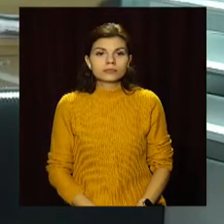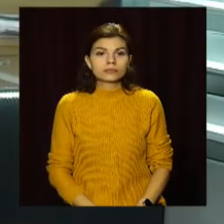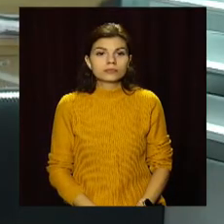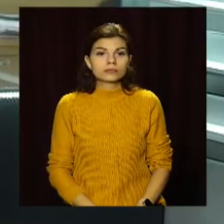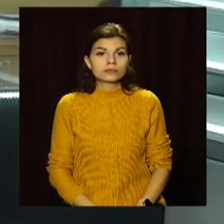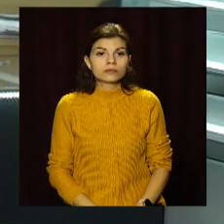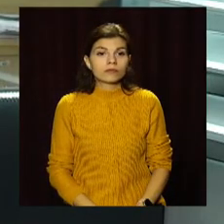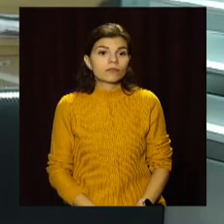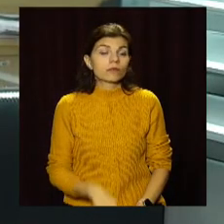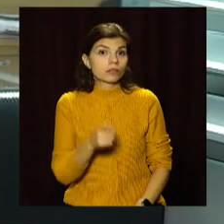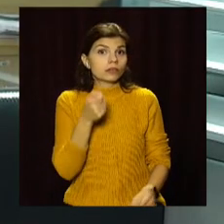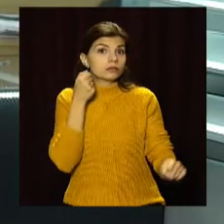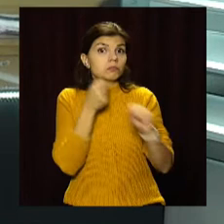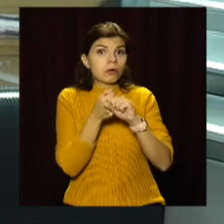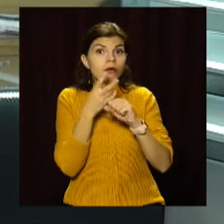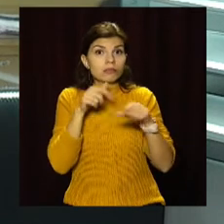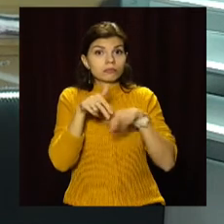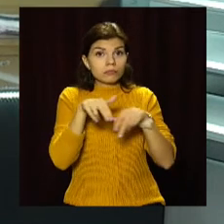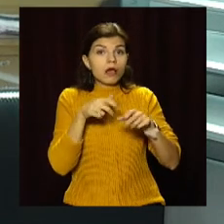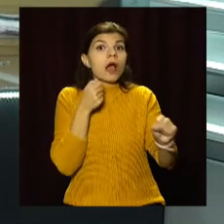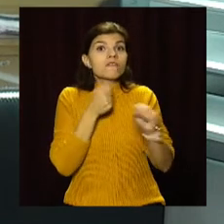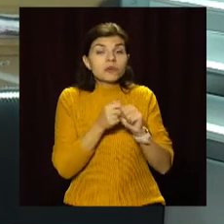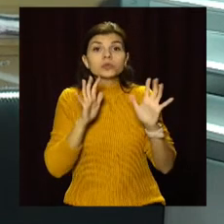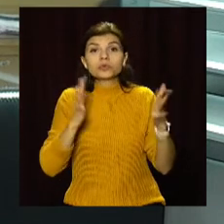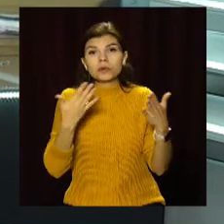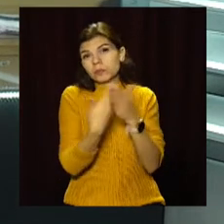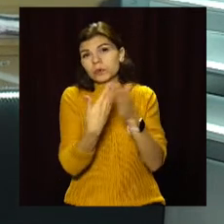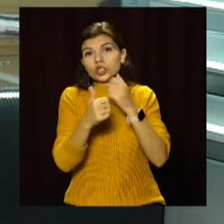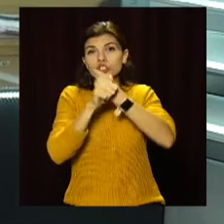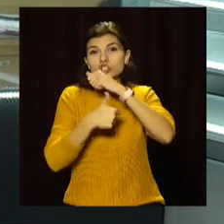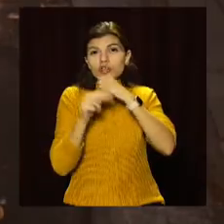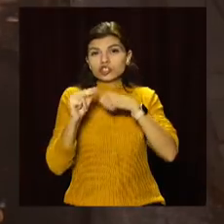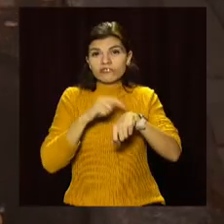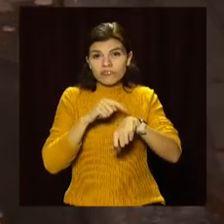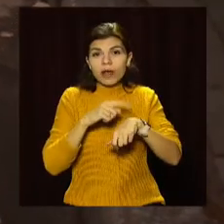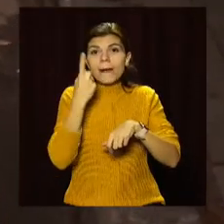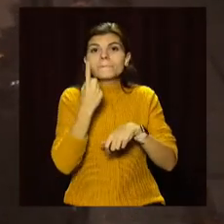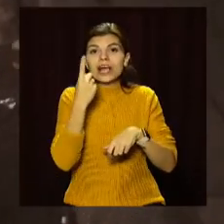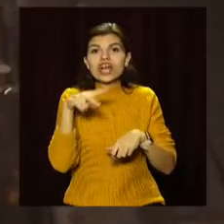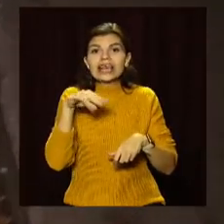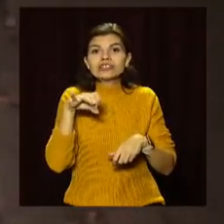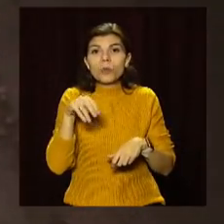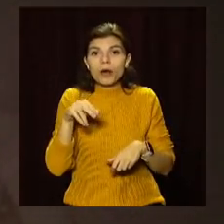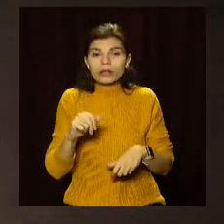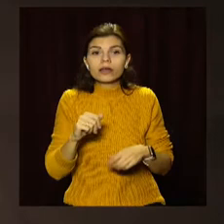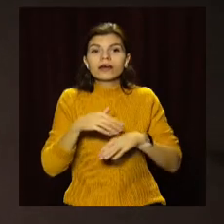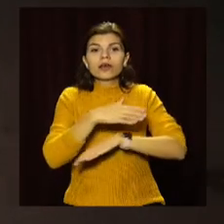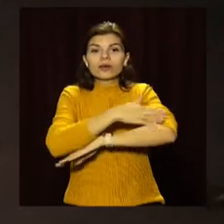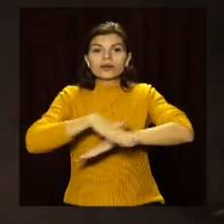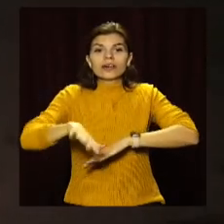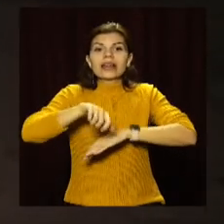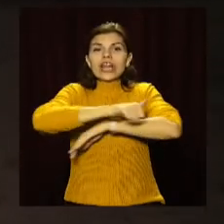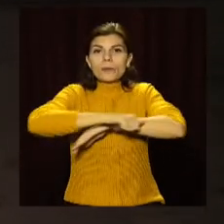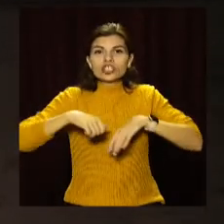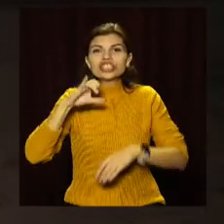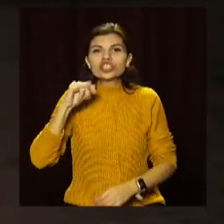Збили на переході. Аварія сталася десь о 16-й годині 1 листопада на Січеславській набережні